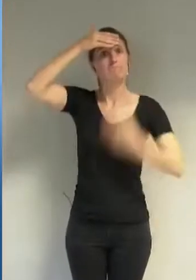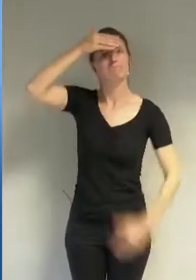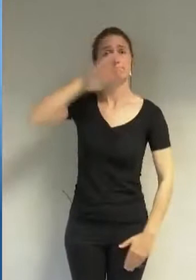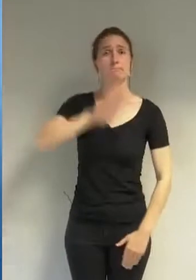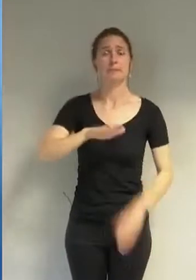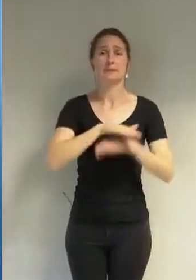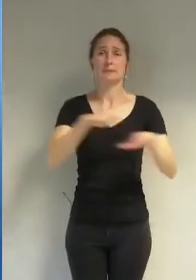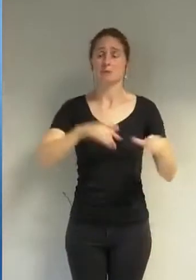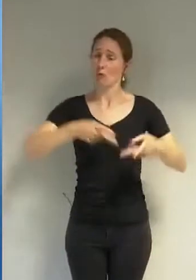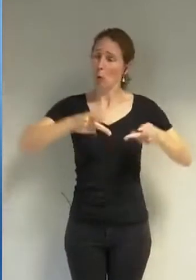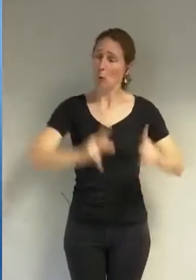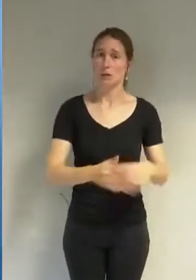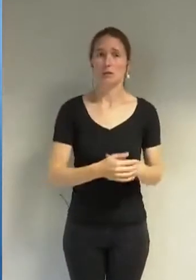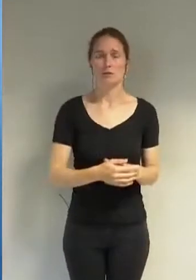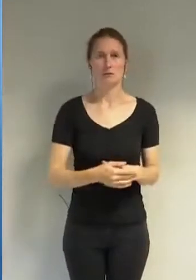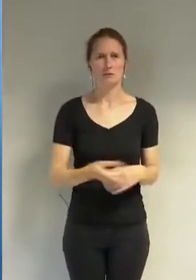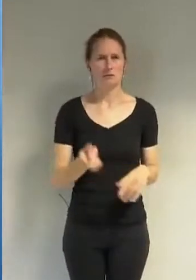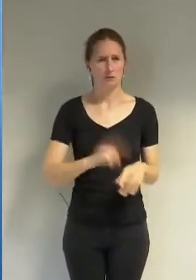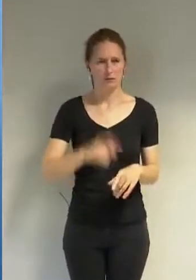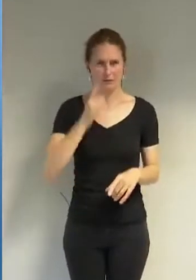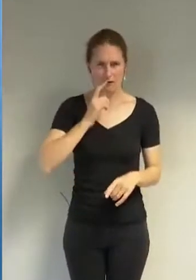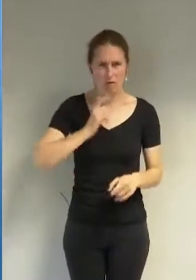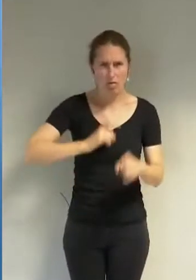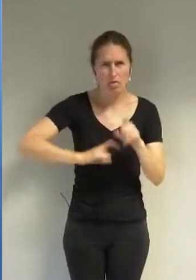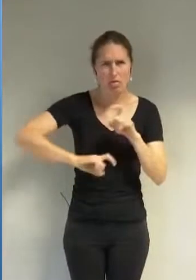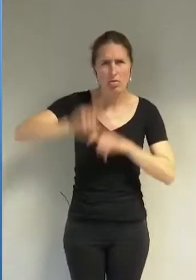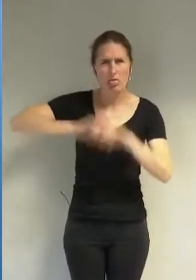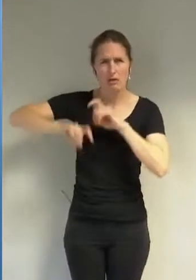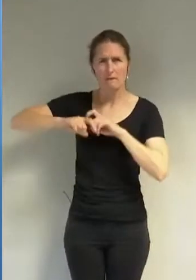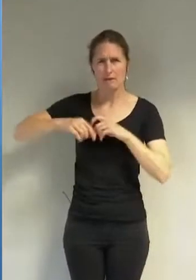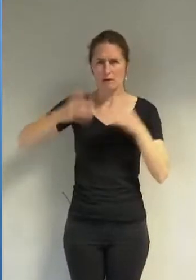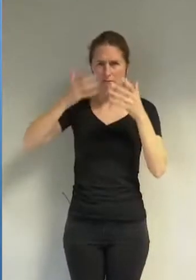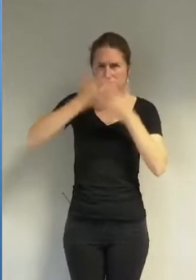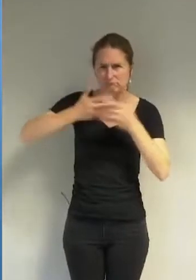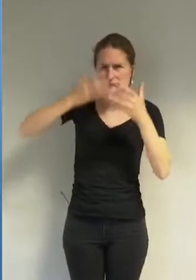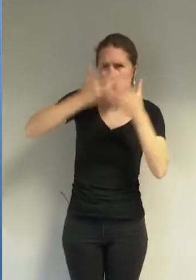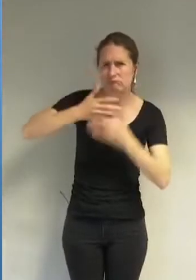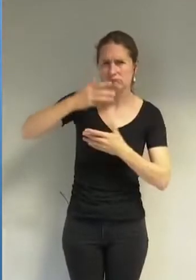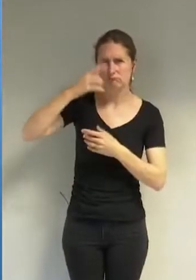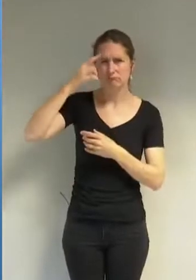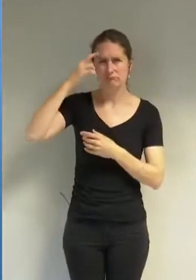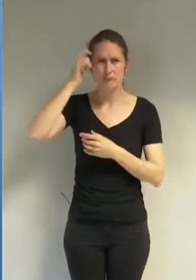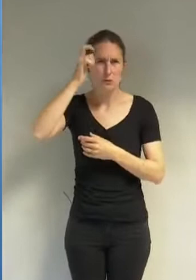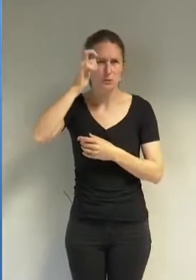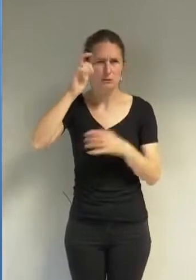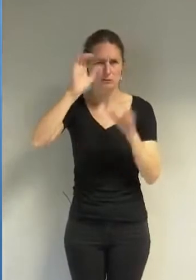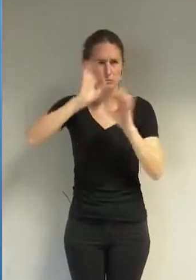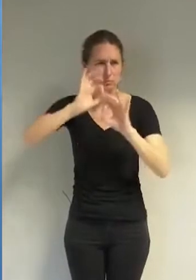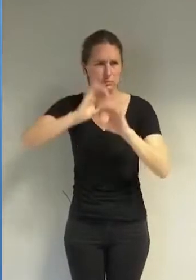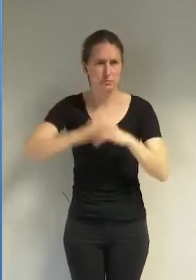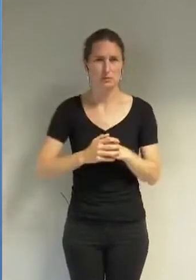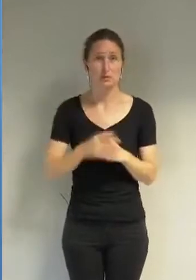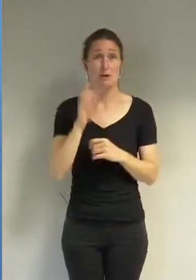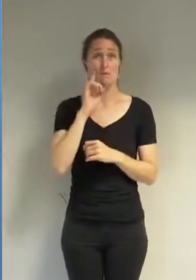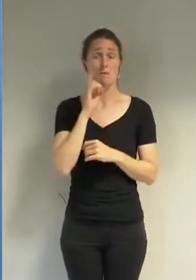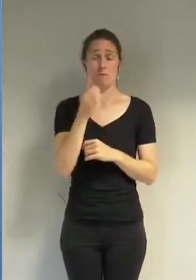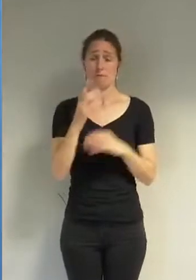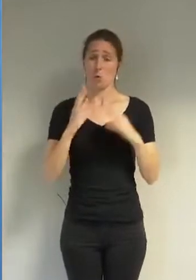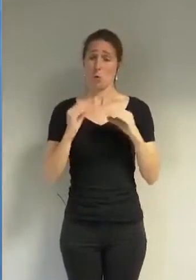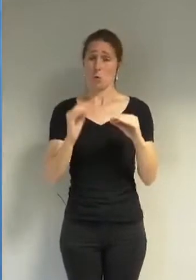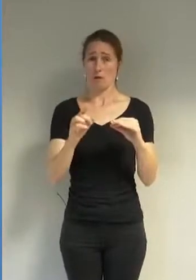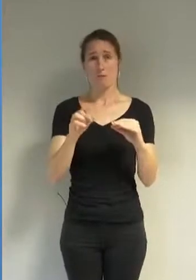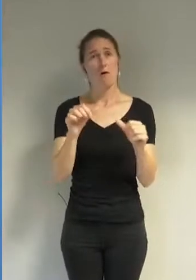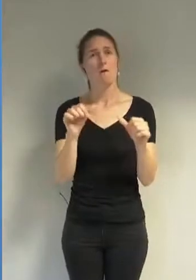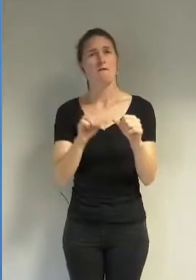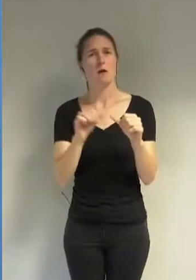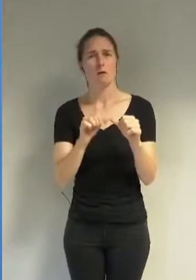remarquable discours d'inversion qui dénote une inquiétante confusion intellectuelle, car dans les faits, c'est vous qui réintroduisez et